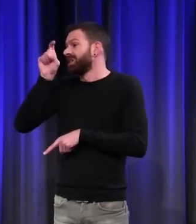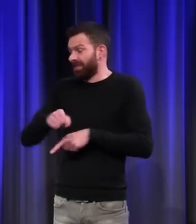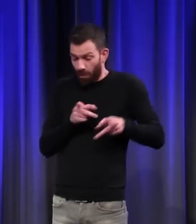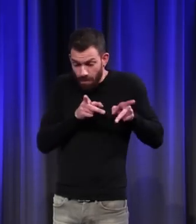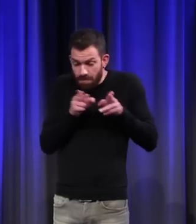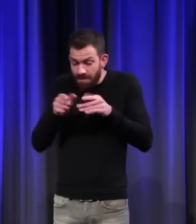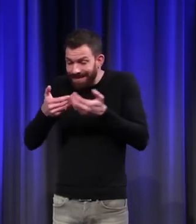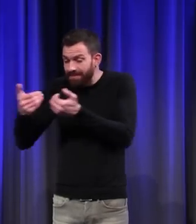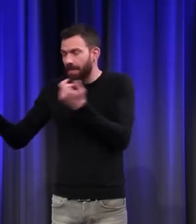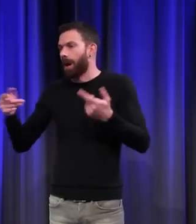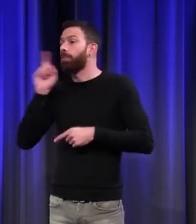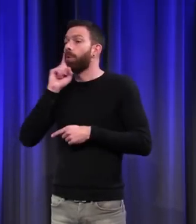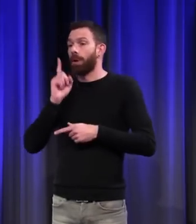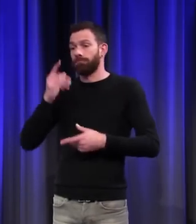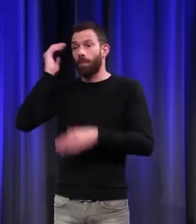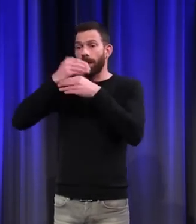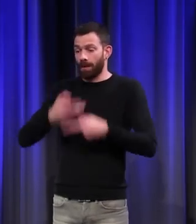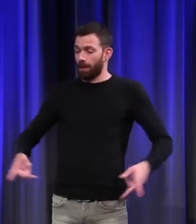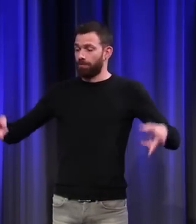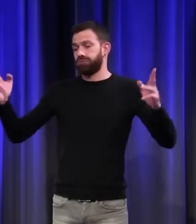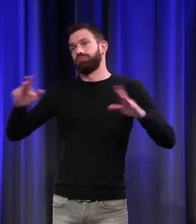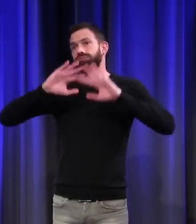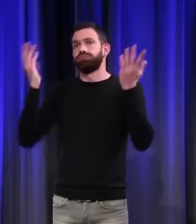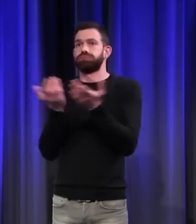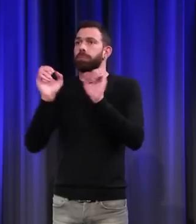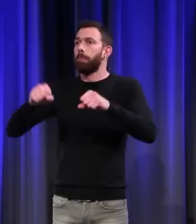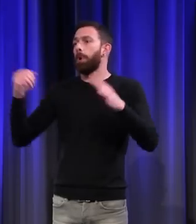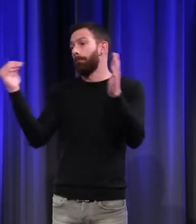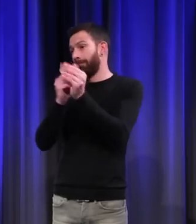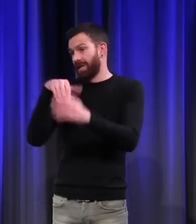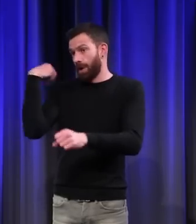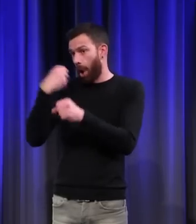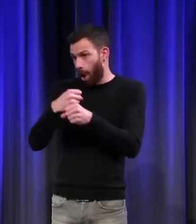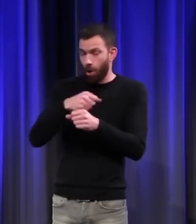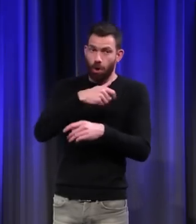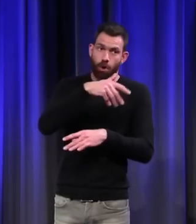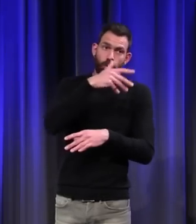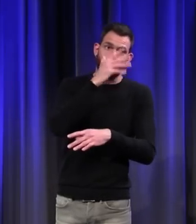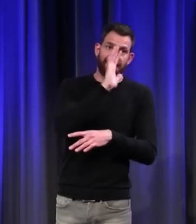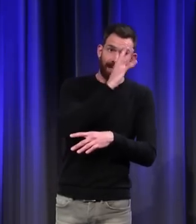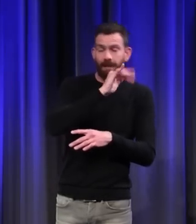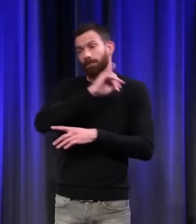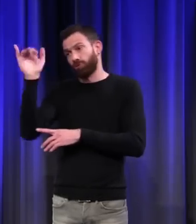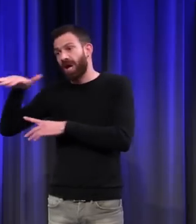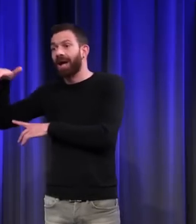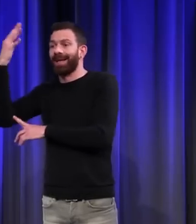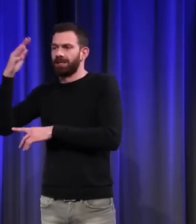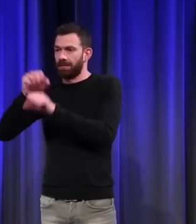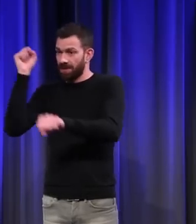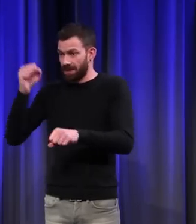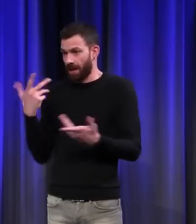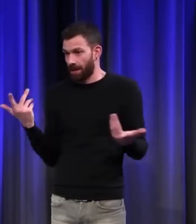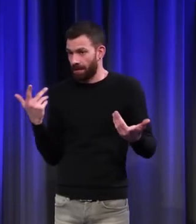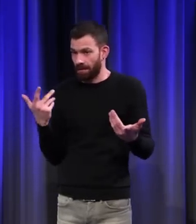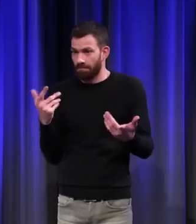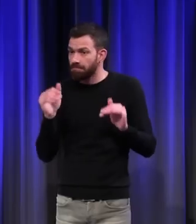mille ans, en gros, du Vème au XVème siècle. L'expression Moyen Âge, d'ailleurs, les hommes et les femmes du